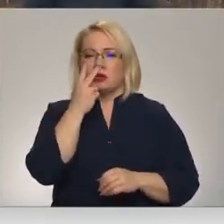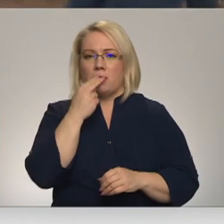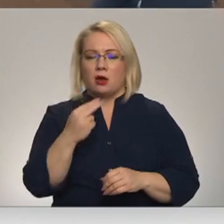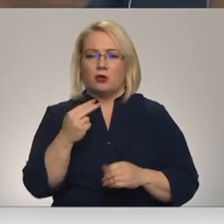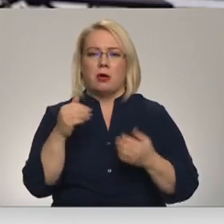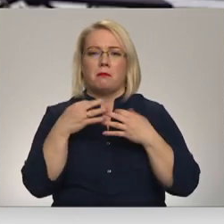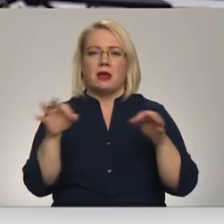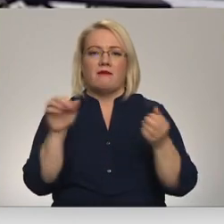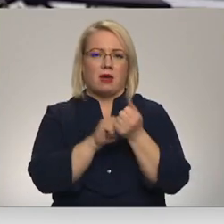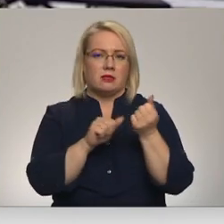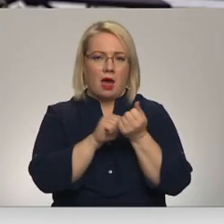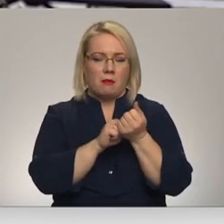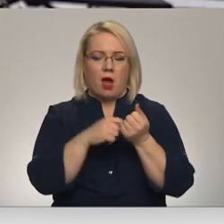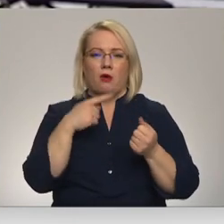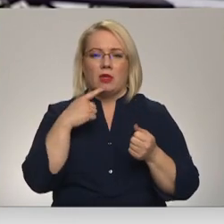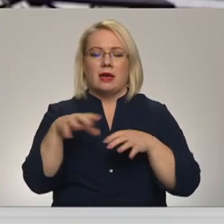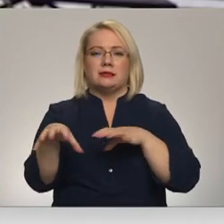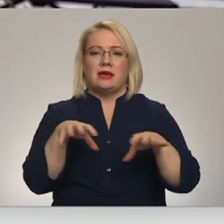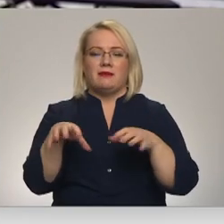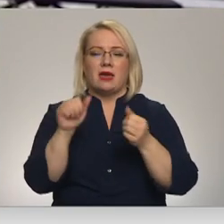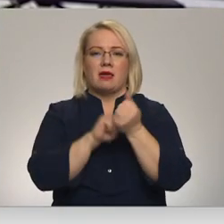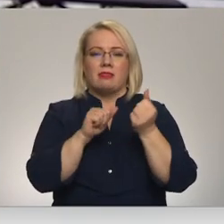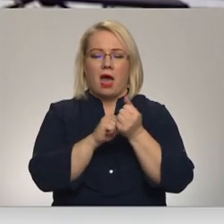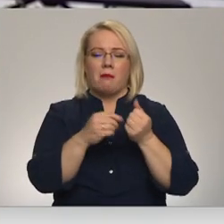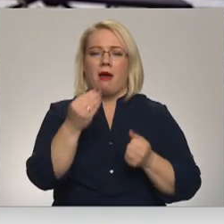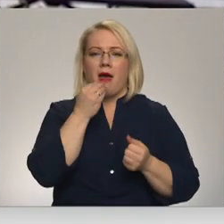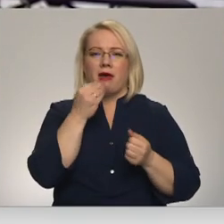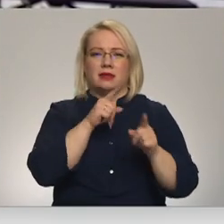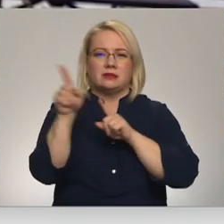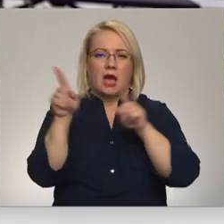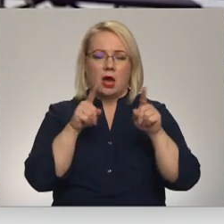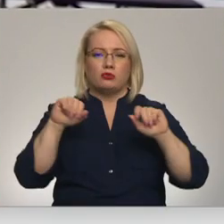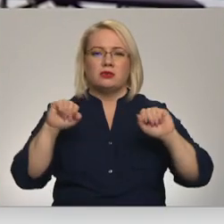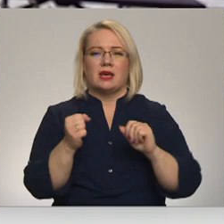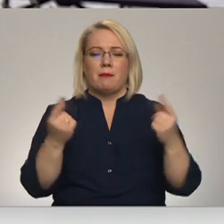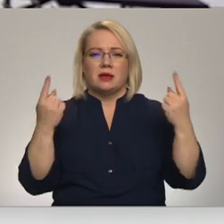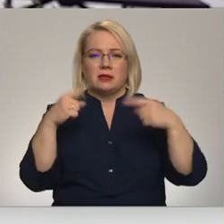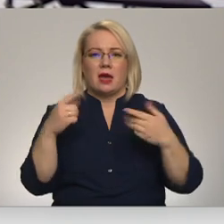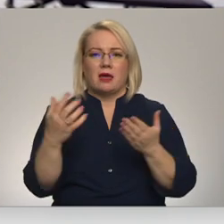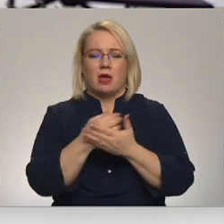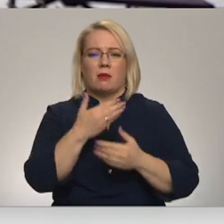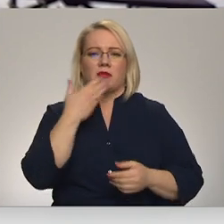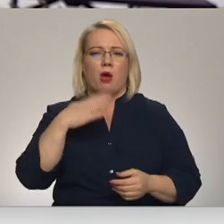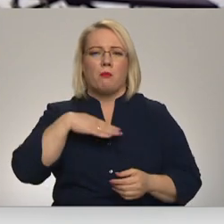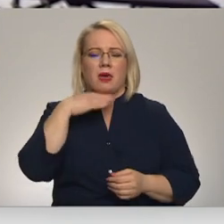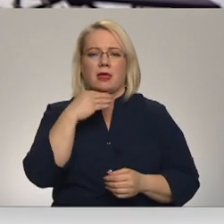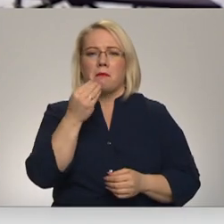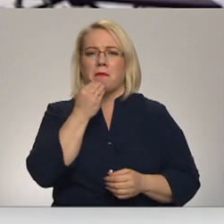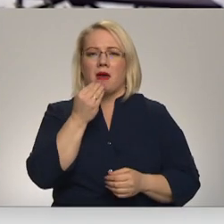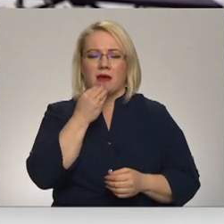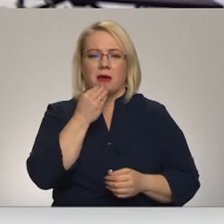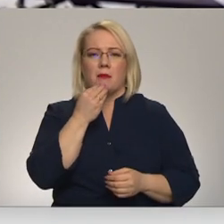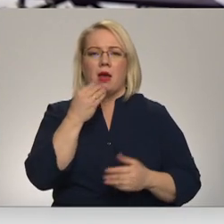savoļā. Dzīvnieki dabāja eglēsēt zarus un viņi dabūt ziemas laikā, kad ir nepietiekama varības bāze,